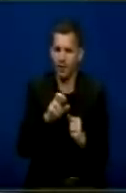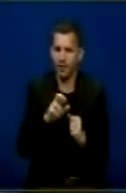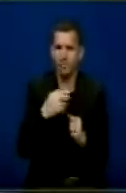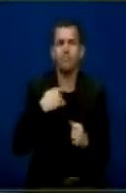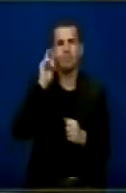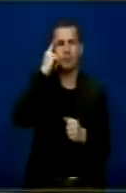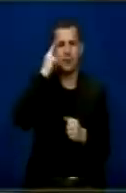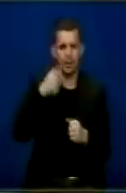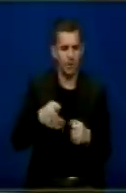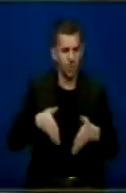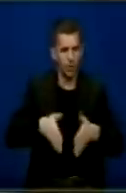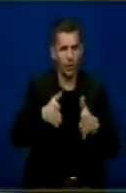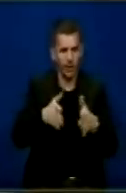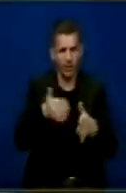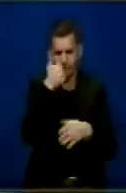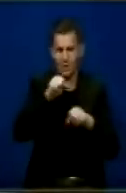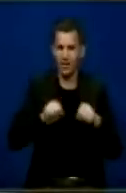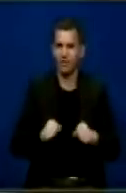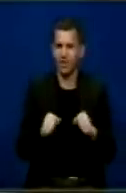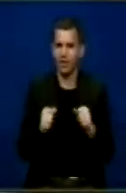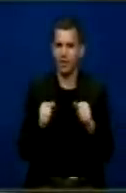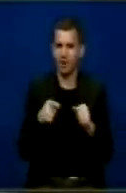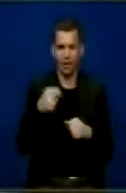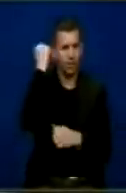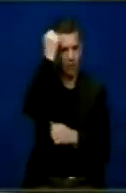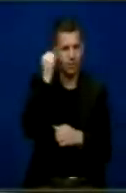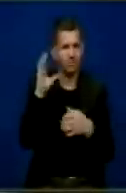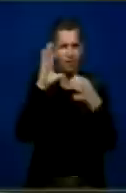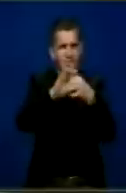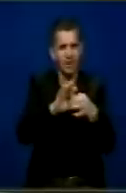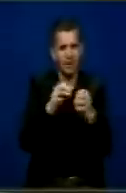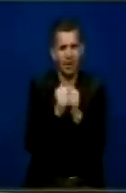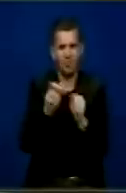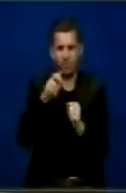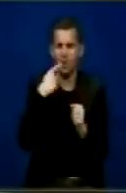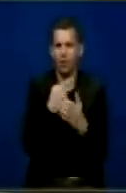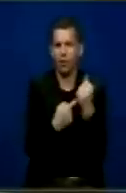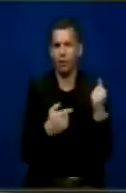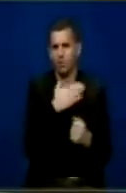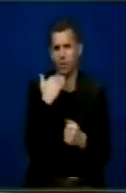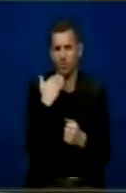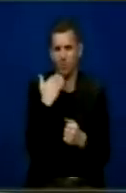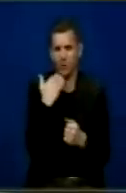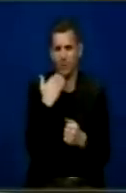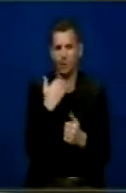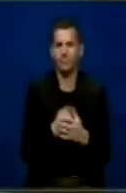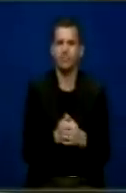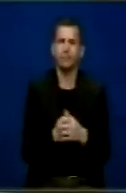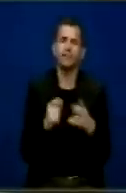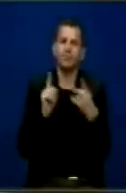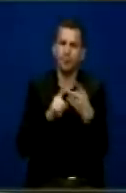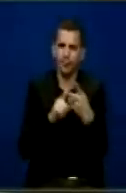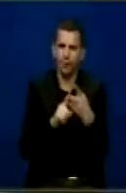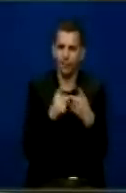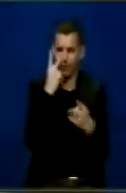por me ndojmë se kjo rrugë që për e zelë qeveria Kosovës për aderim në bashkimit Europian, të të shkaktojmë më shumë dëmë e Kosovës sa gjëtë i cilë dëbi. Qështja e dytë